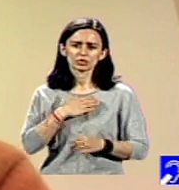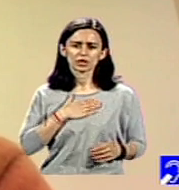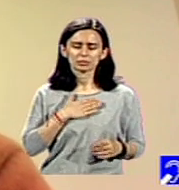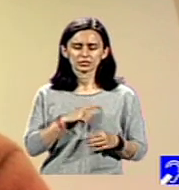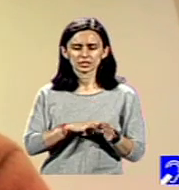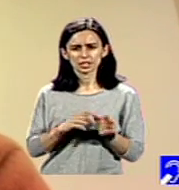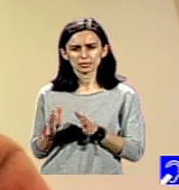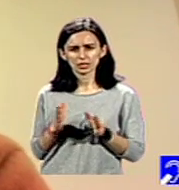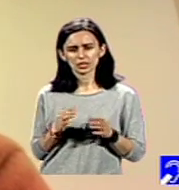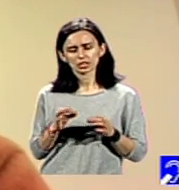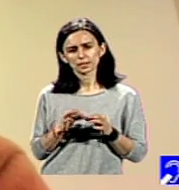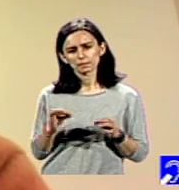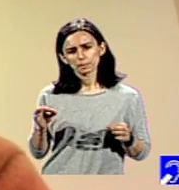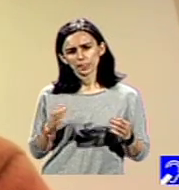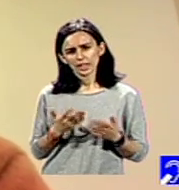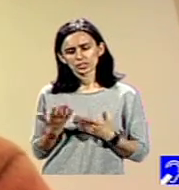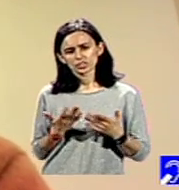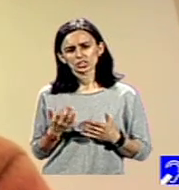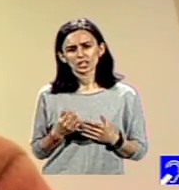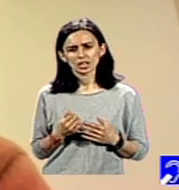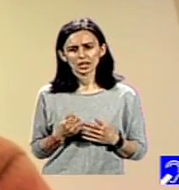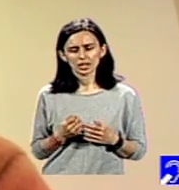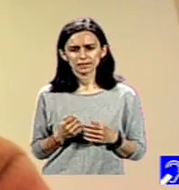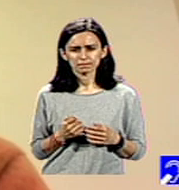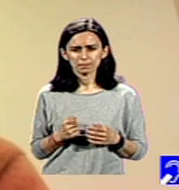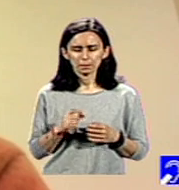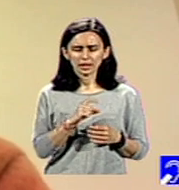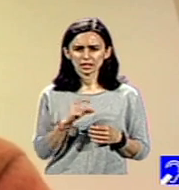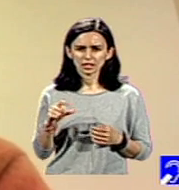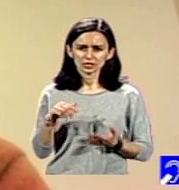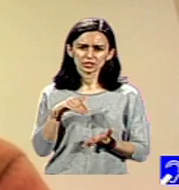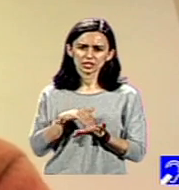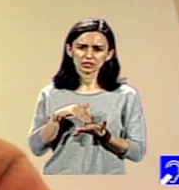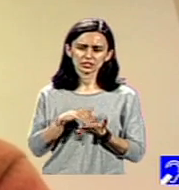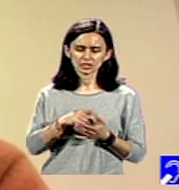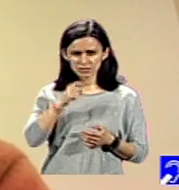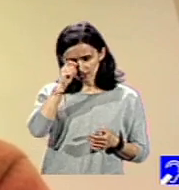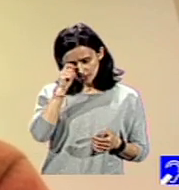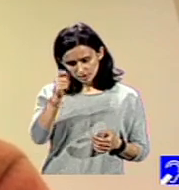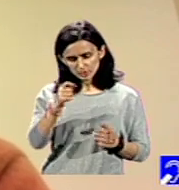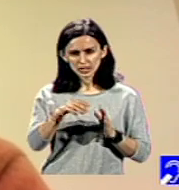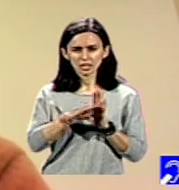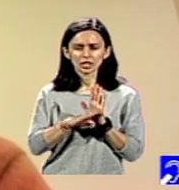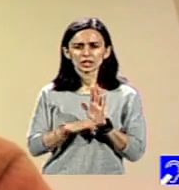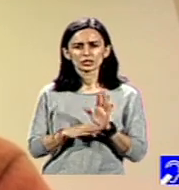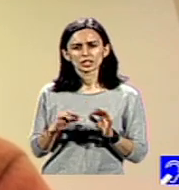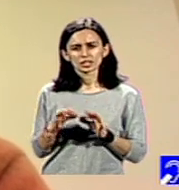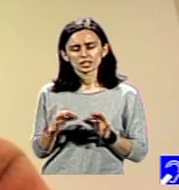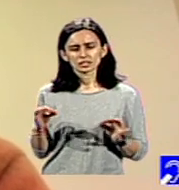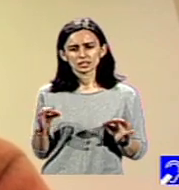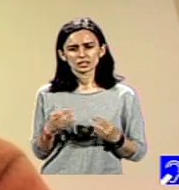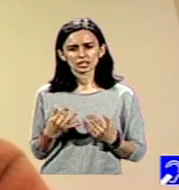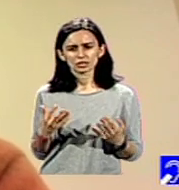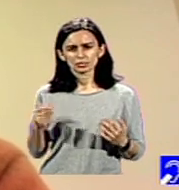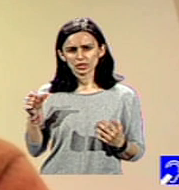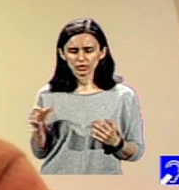în care, datorită necesității de a respecta regulile de distanțare, numărul beneficiarilor